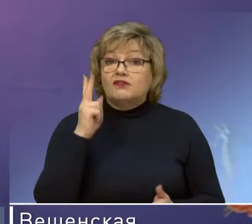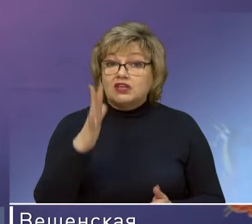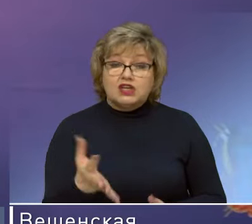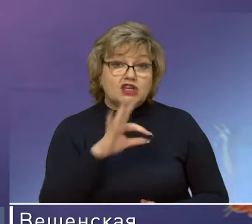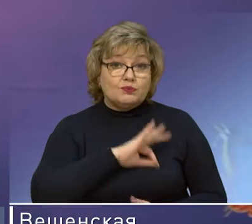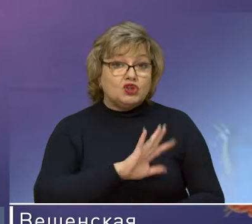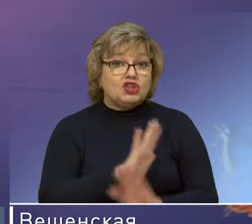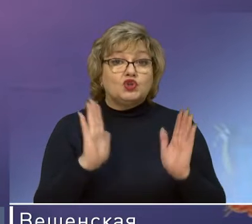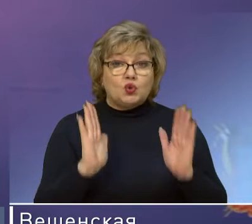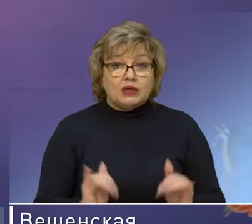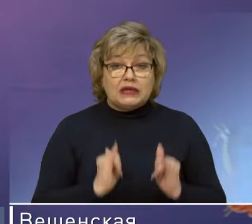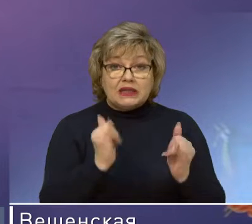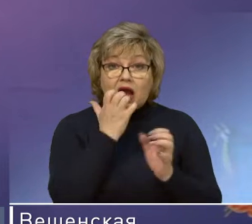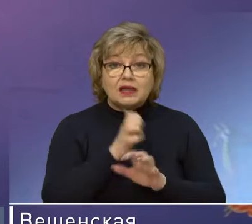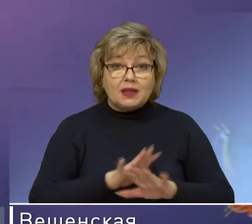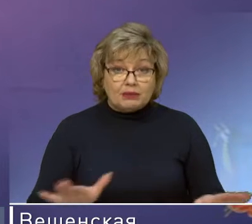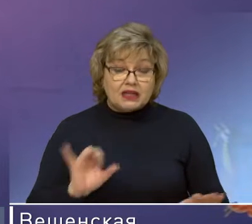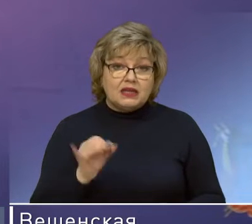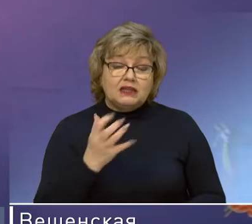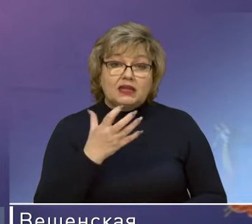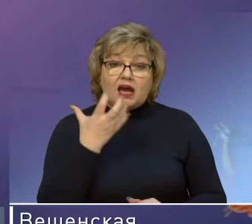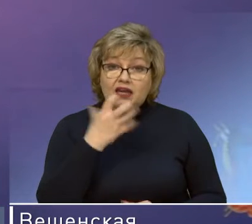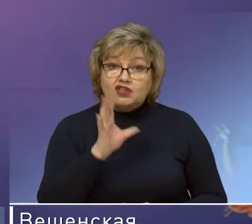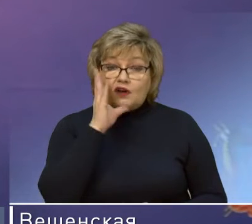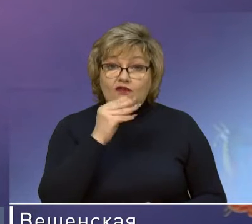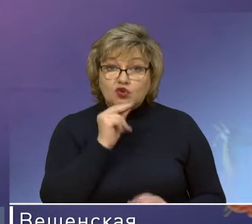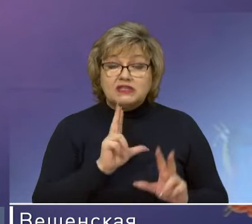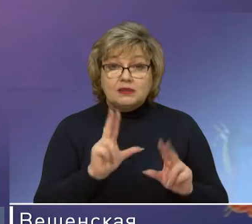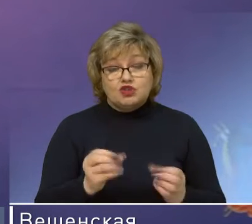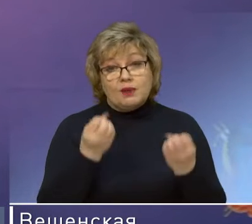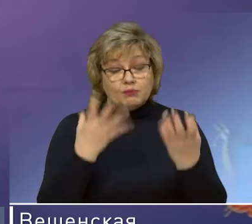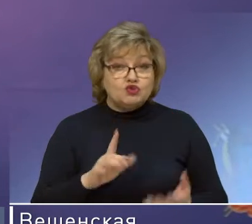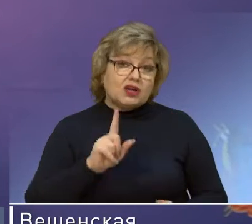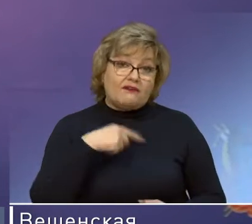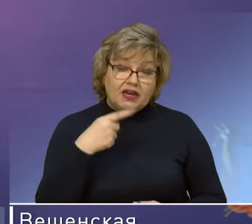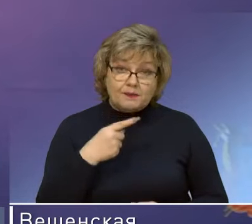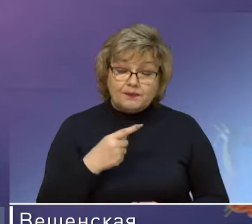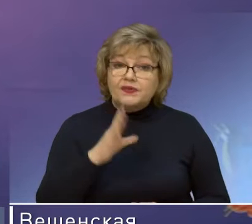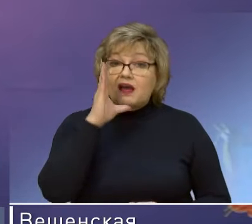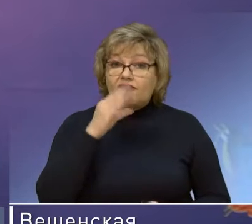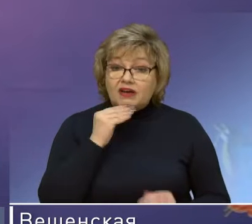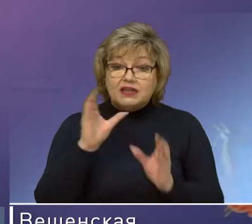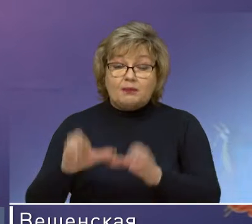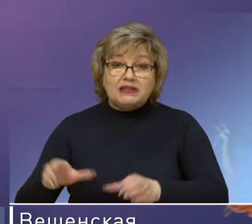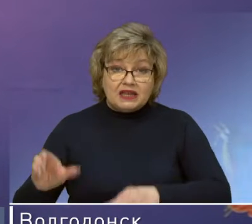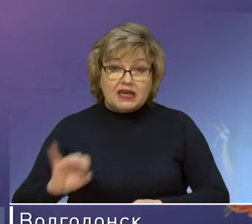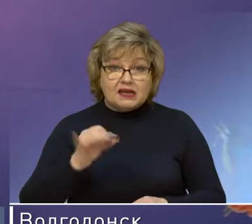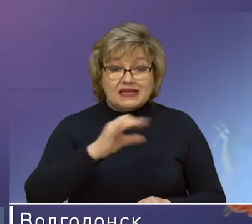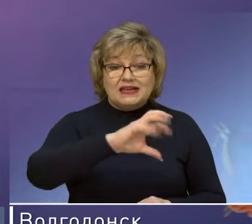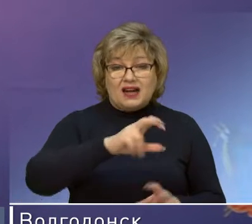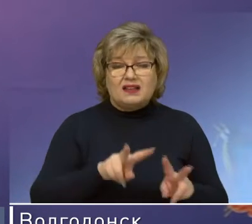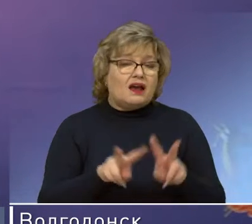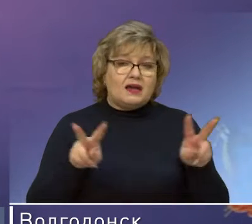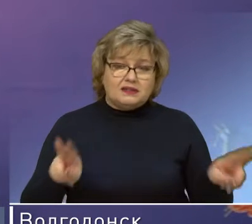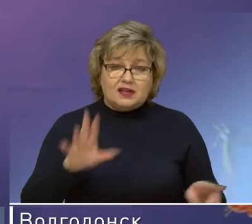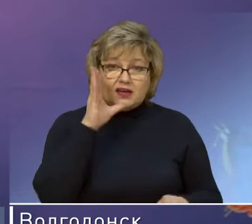используется не только для отопления, но и для горячего водоснабжения. Проще говоря, вода в батареях и вода в кране – это одна и та же